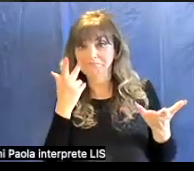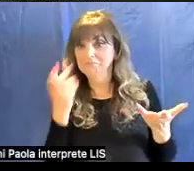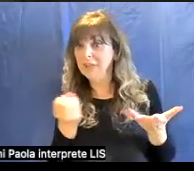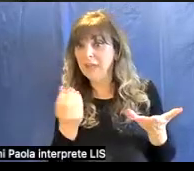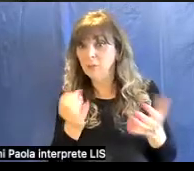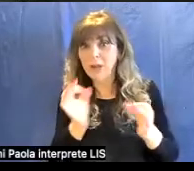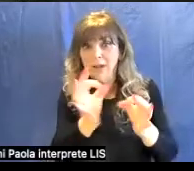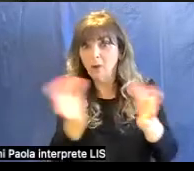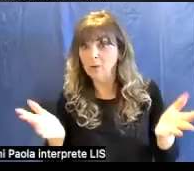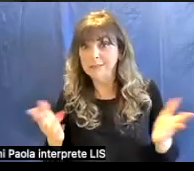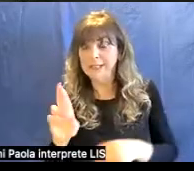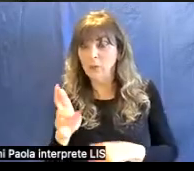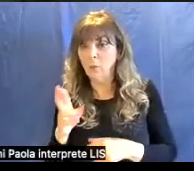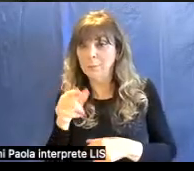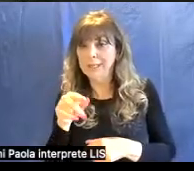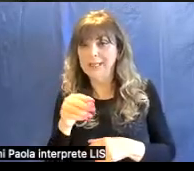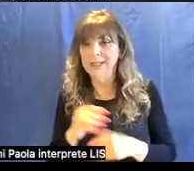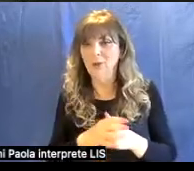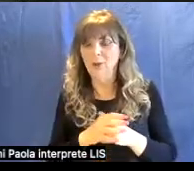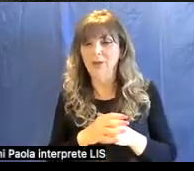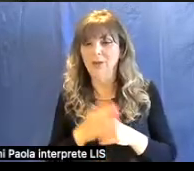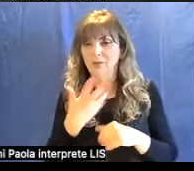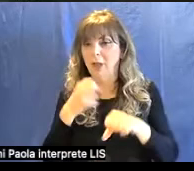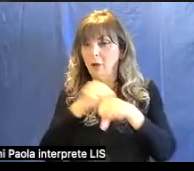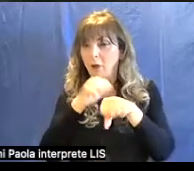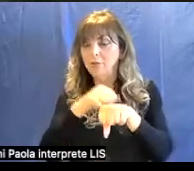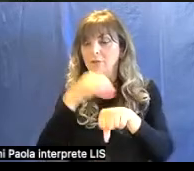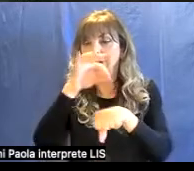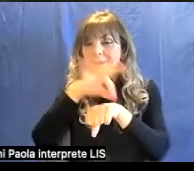il rubino all'interno di una matrice rocciosa.